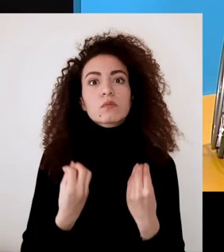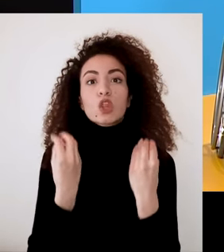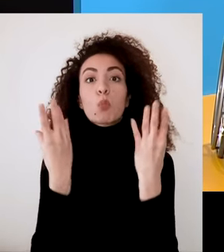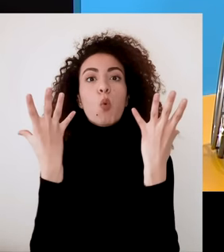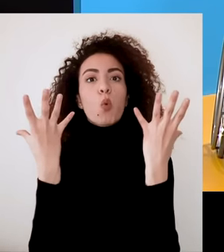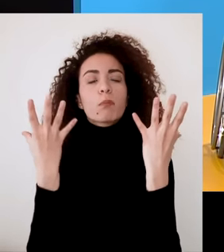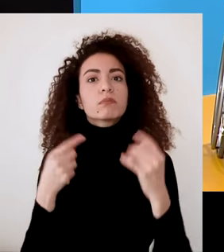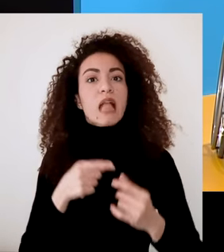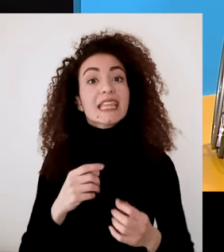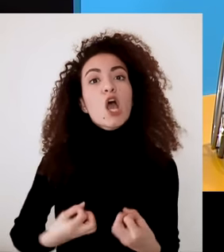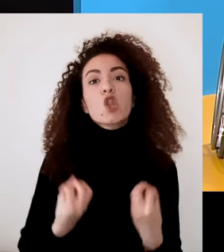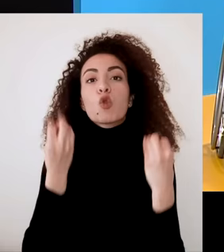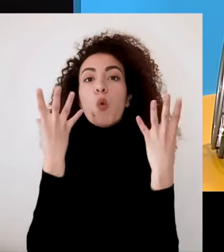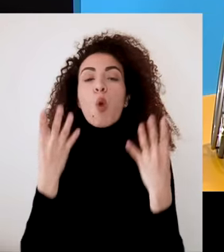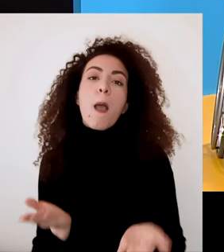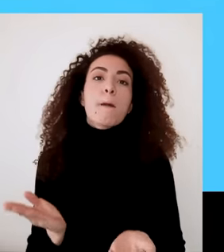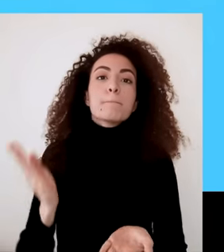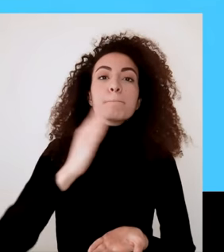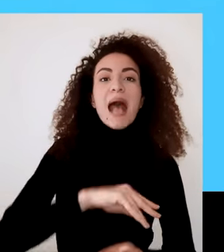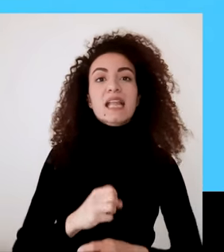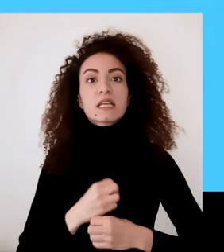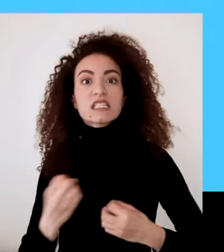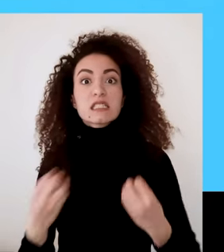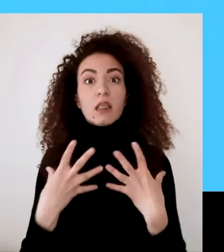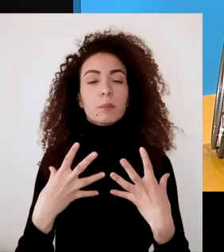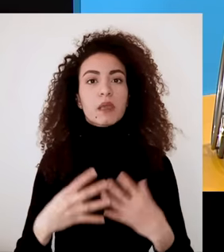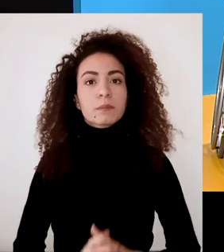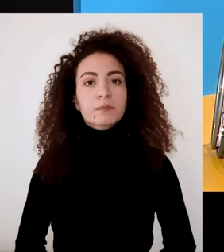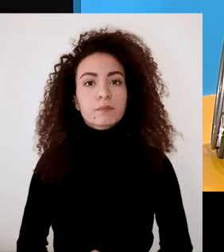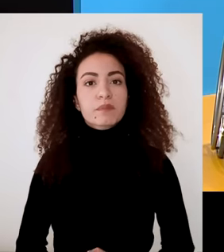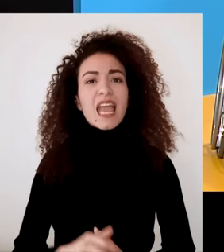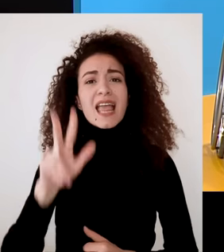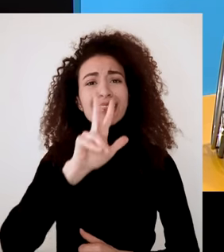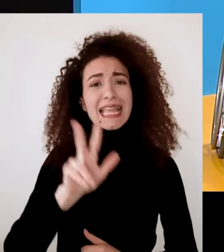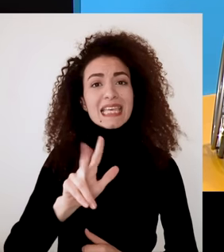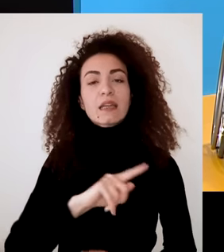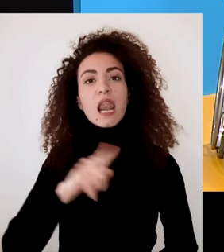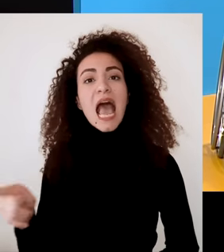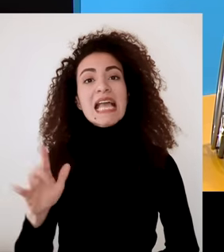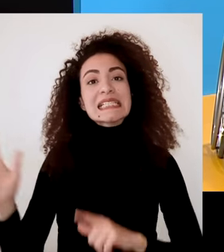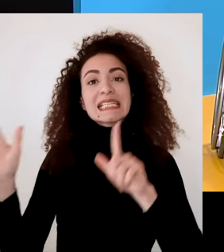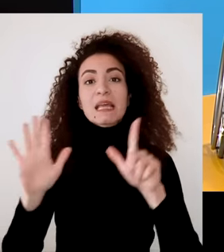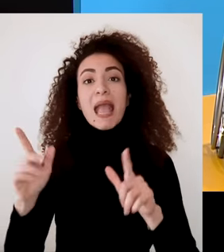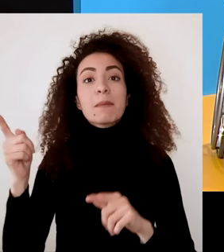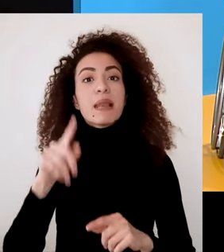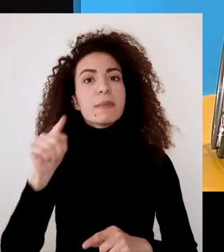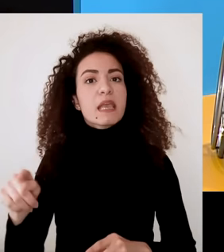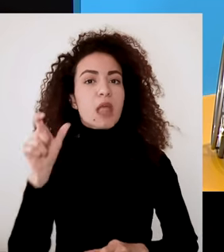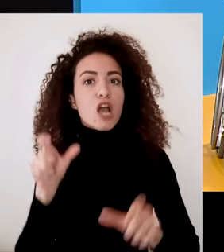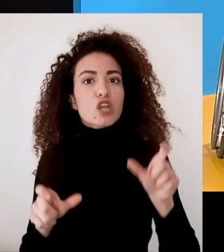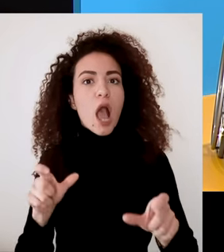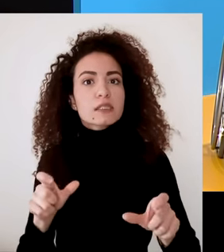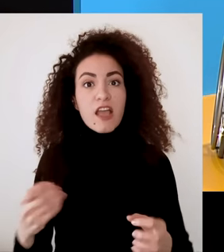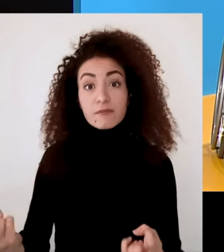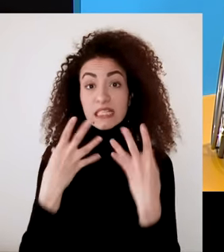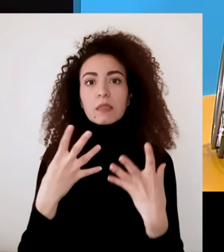معروفة بيه النمومة بعد الصدمة بتقول الدراسات أنه 30 إلى 70% من الناس اللي اختبروا الصدمة بيختبروا